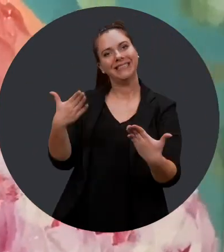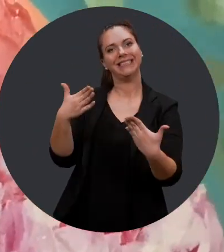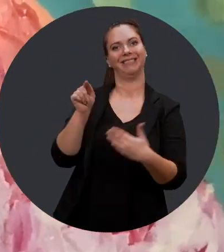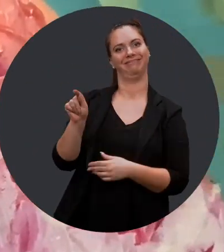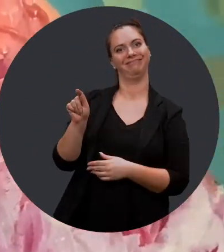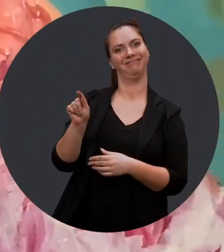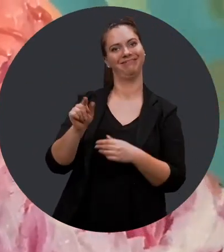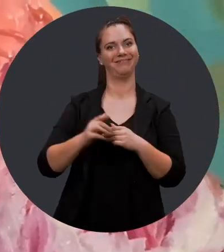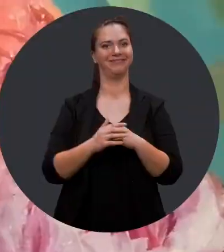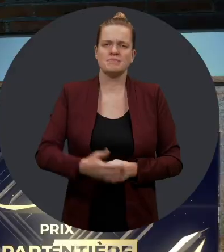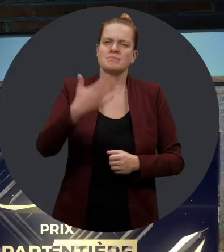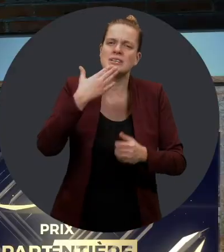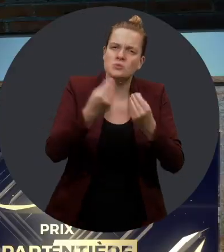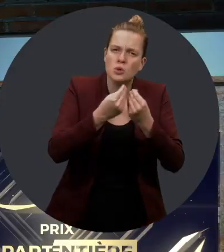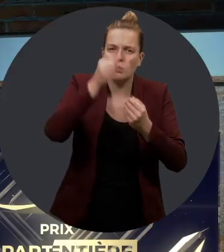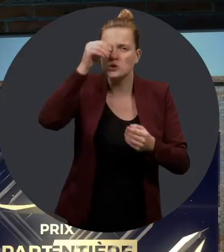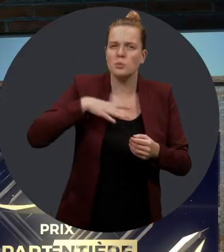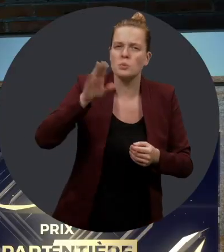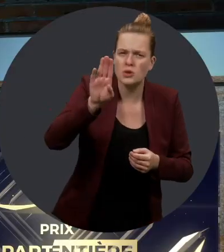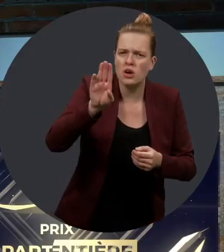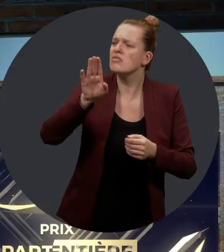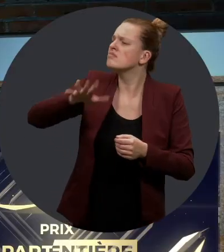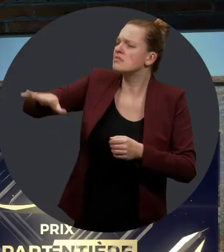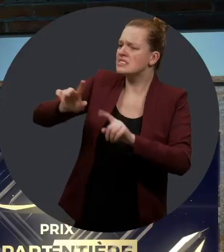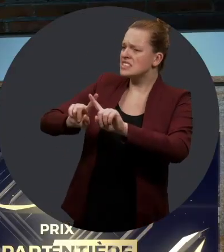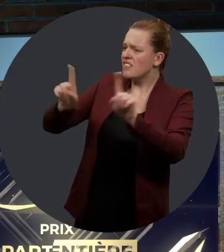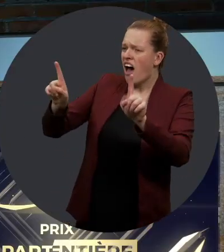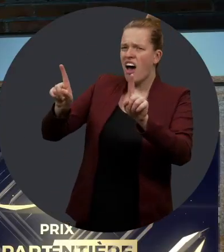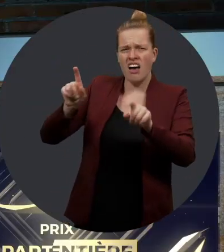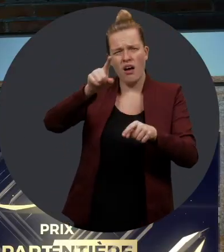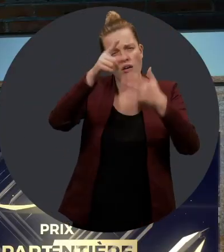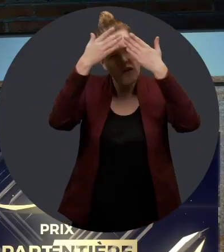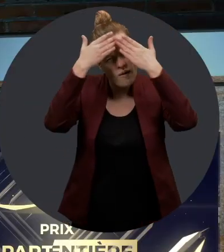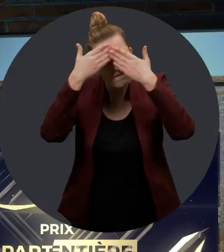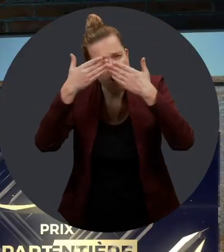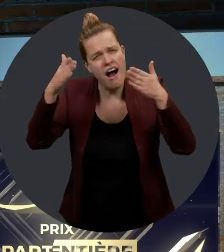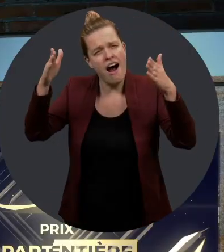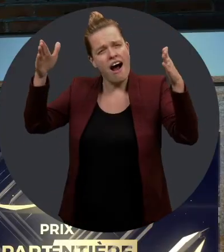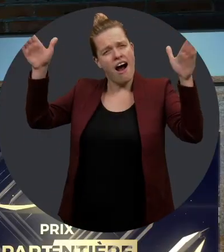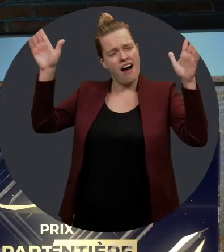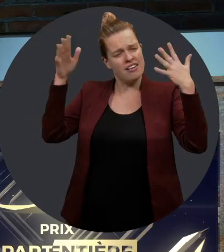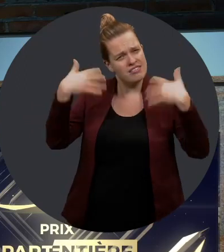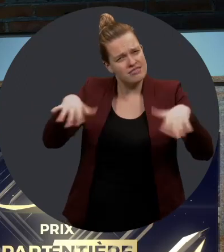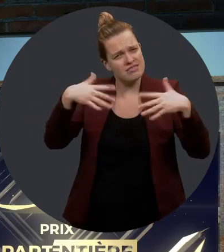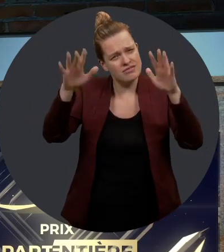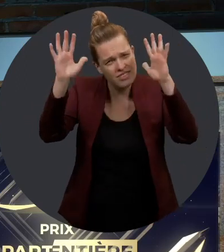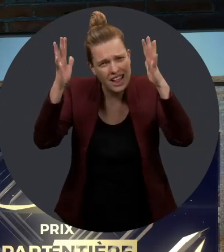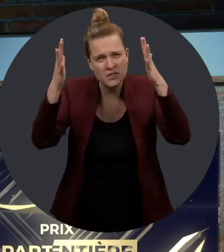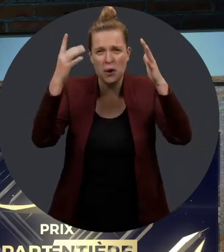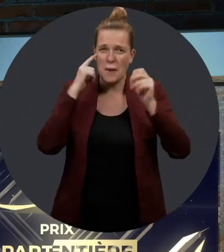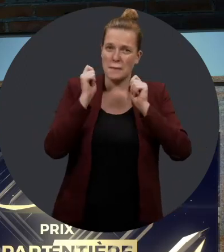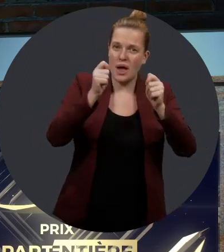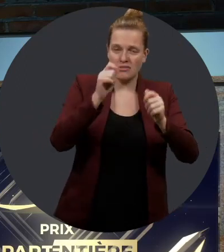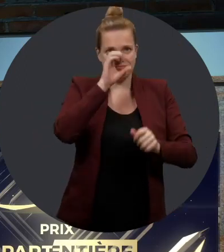fois, un très gros merci. Merci beaucoup, M. Benhameron, pour votre grande ouverture à la différence et félicitations encore pour